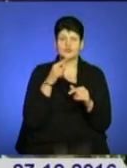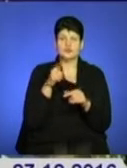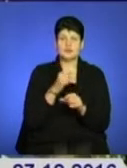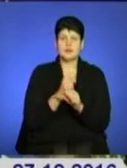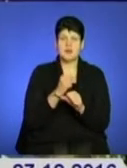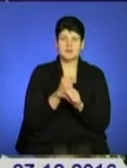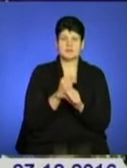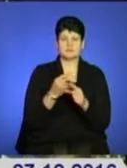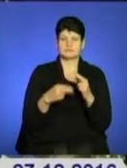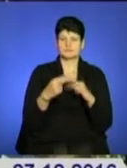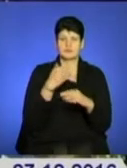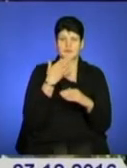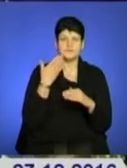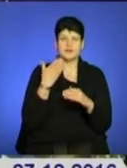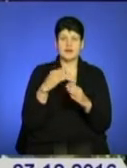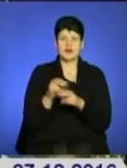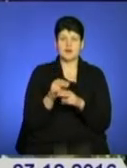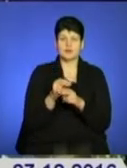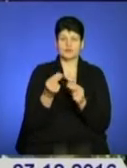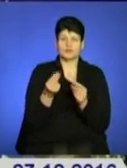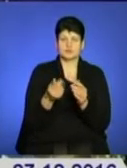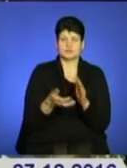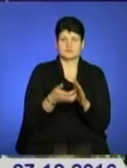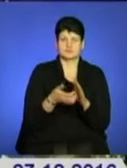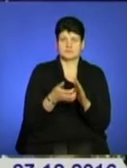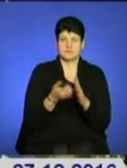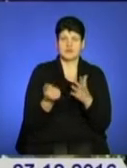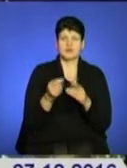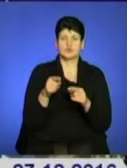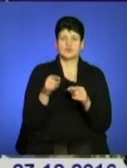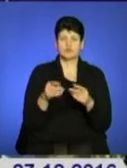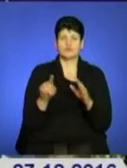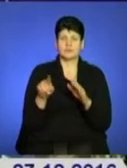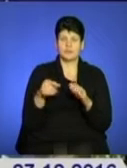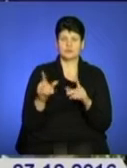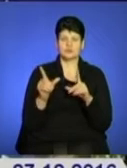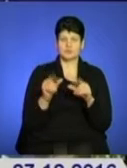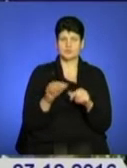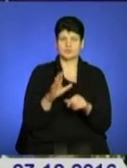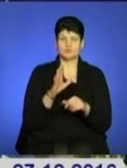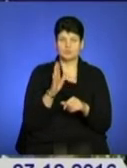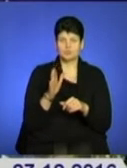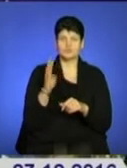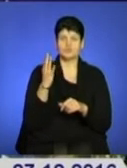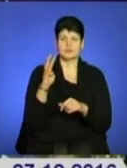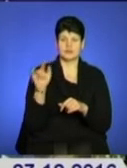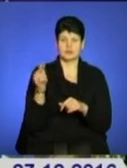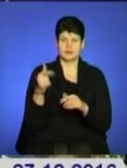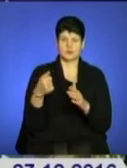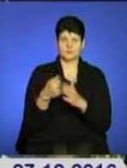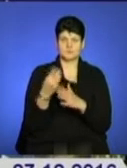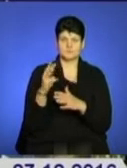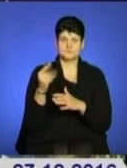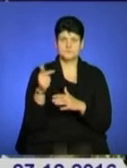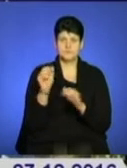праця нерентабельна, на ремонт транспорту коштів не вистачає. Тому вимагають, що проїзд у маршрутках становив 4 гривні. Крім того, до 3 гривень